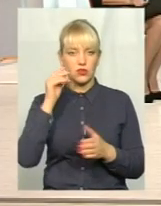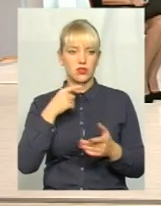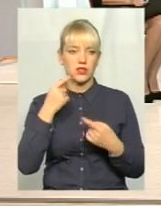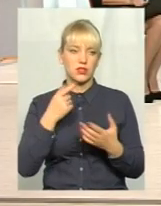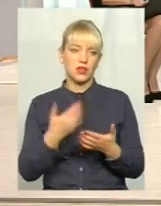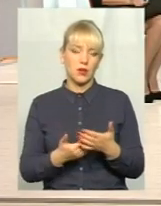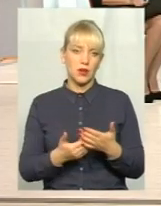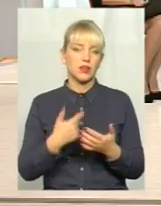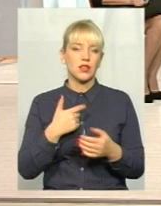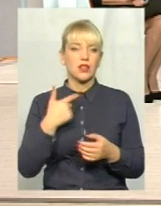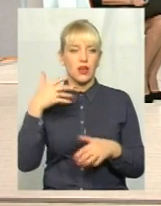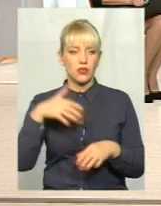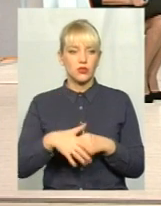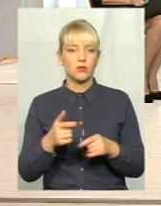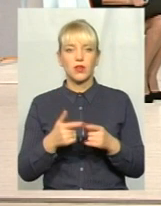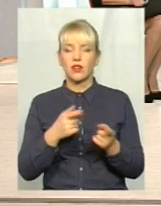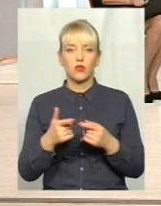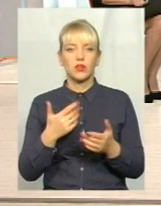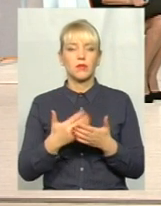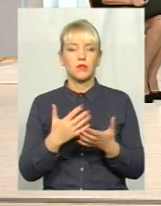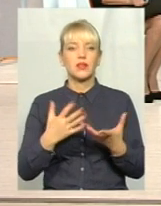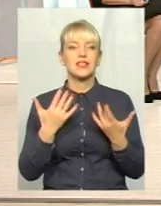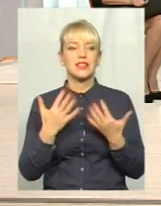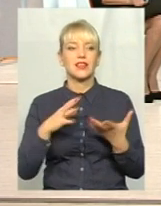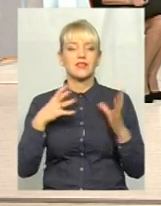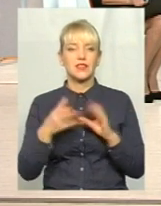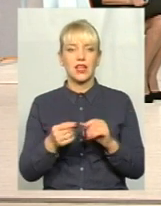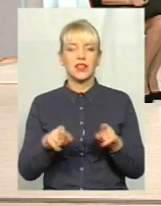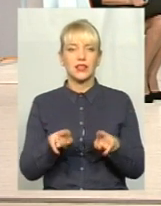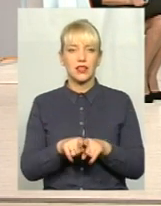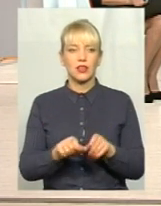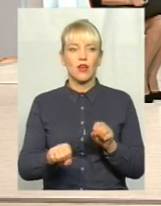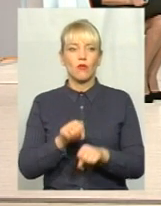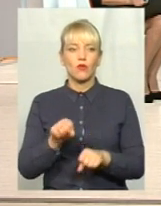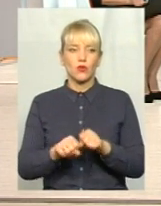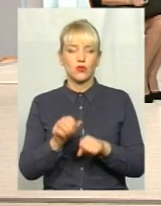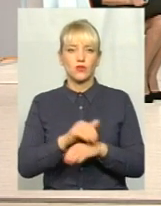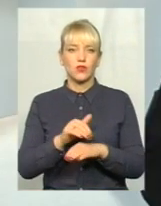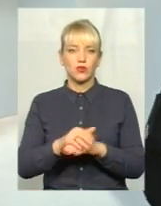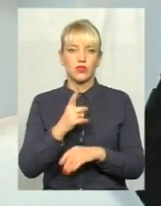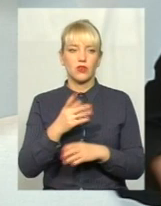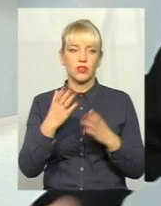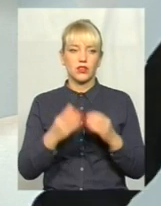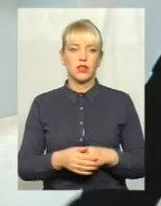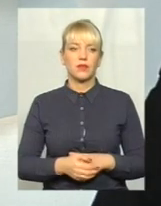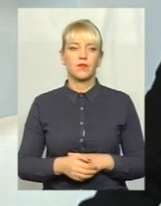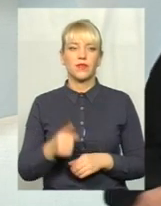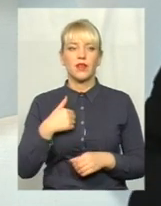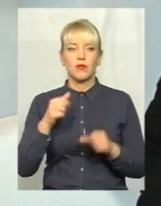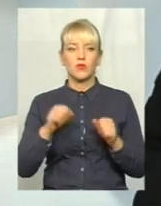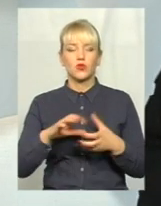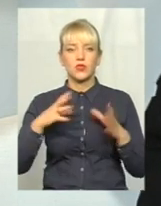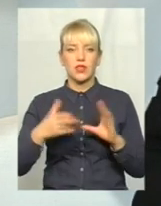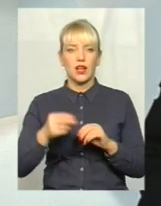я розумію, що не готуюсь. Скільки взагалі таких порушень фіксується? Ну, приблизно за день, скільки? можу вам загальну